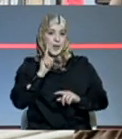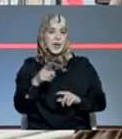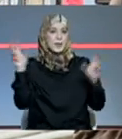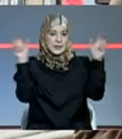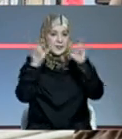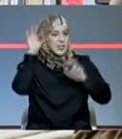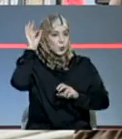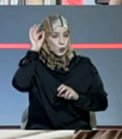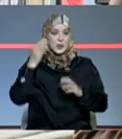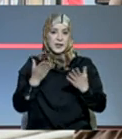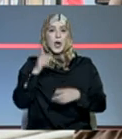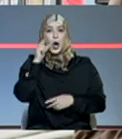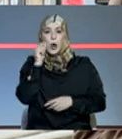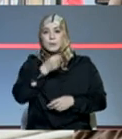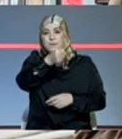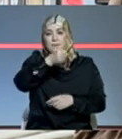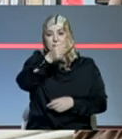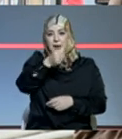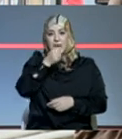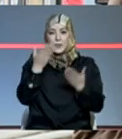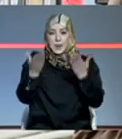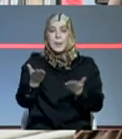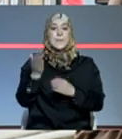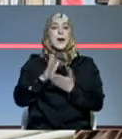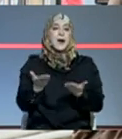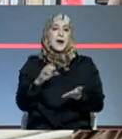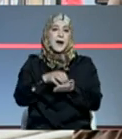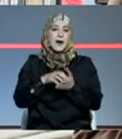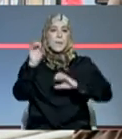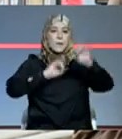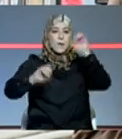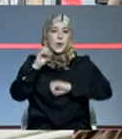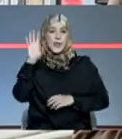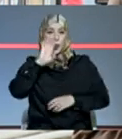الوطنية التونسية ناجح المساوي من أمام مقر المفوضية الأوروبية